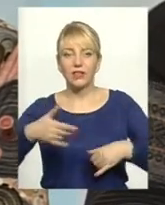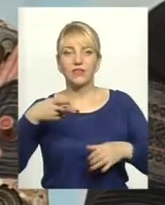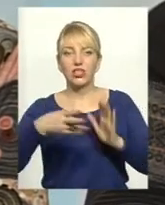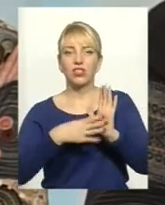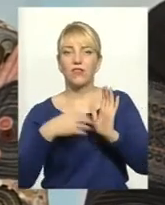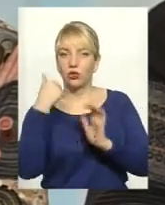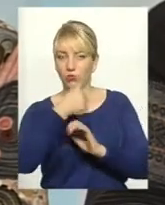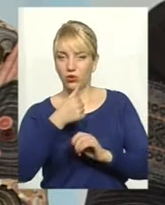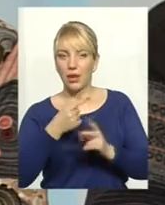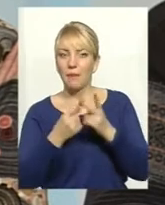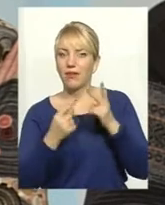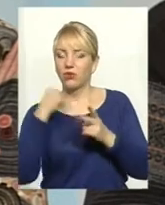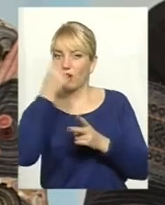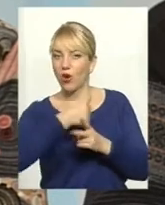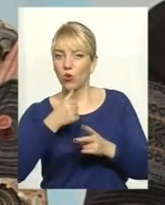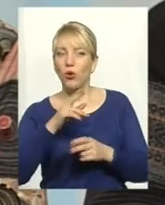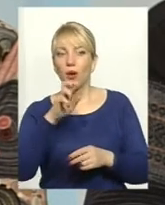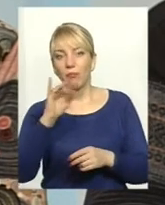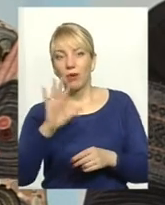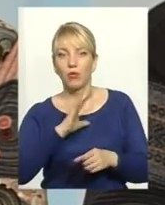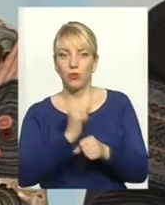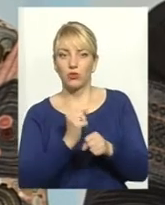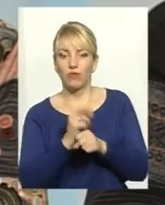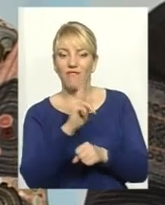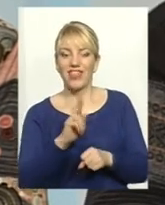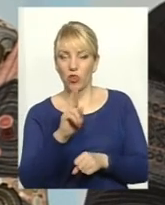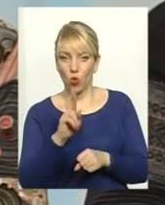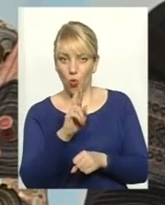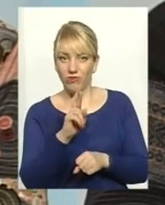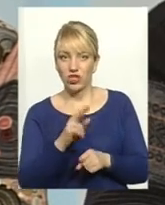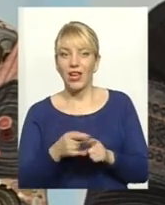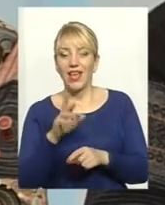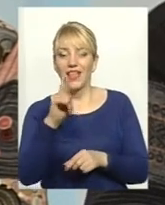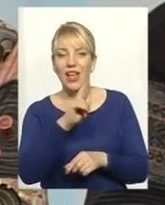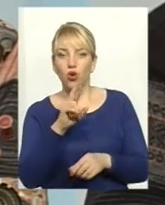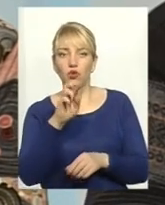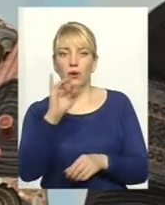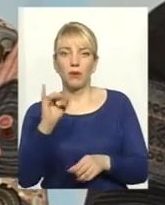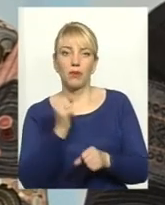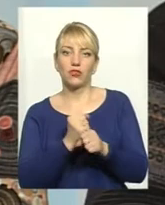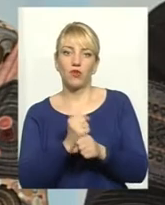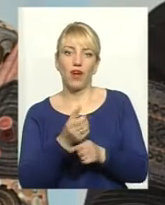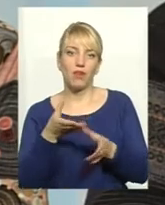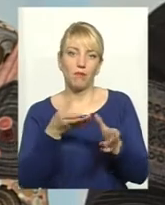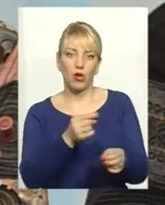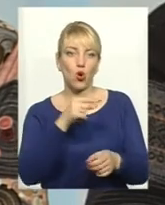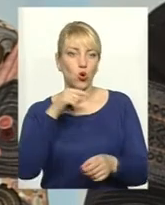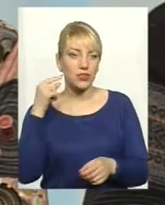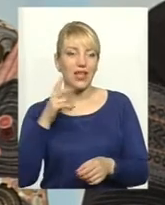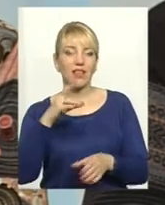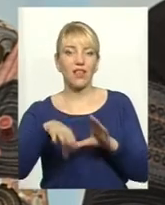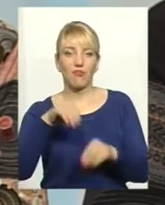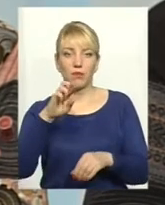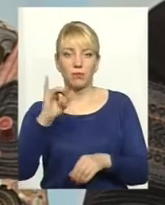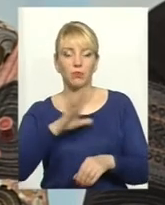попрацював би, вони ж збиралися виграти наступні вибори і знову ж таки. І на Януковича працювала би Росія. І ми на виборах отримали би страшну